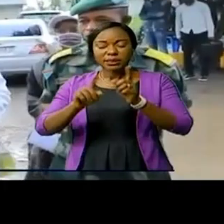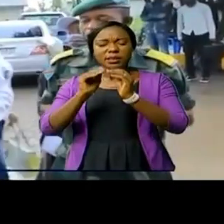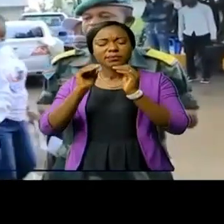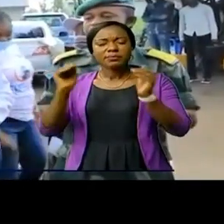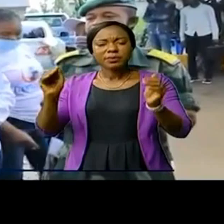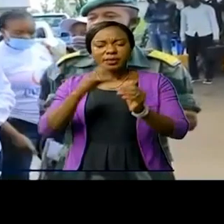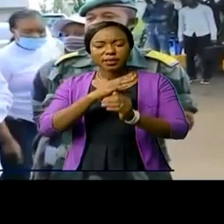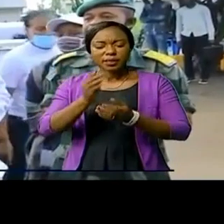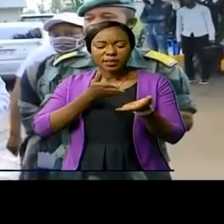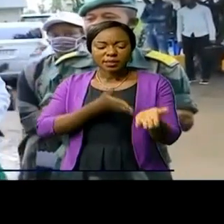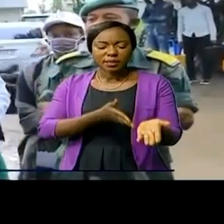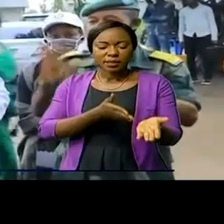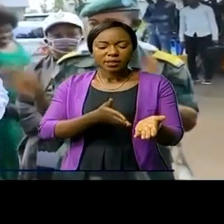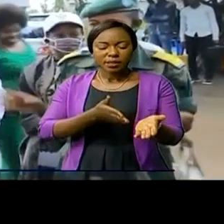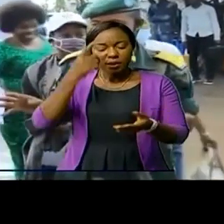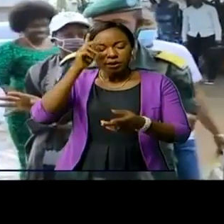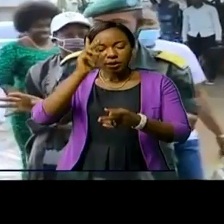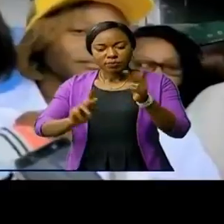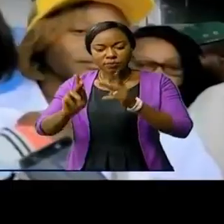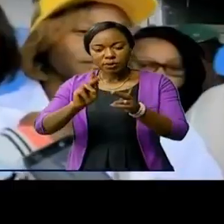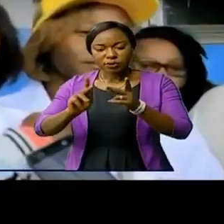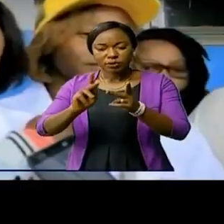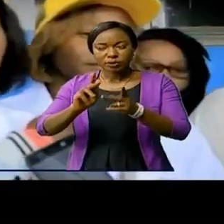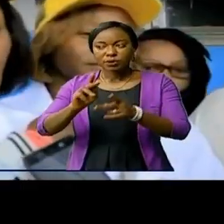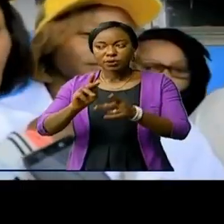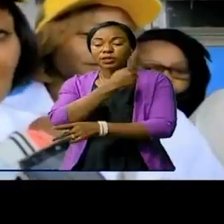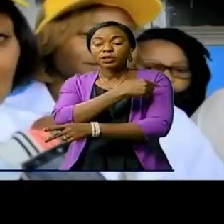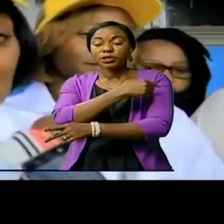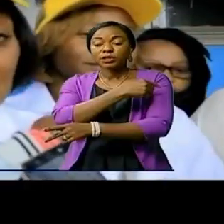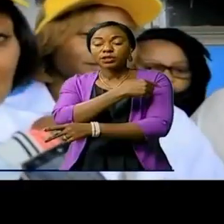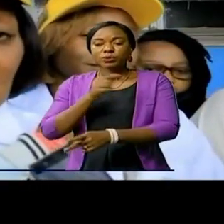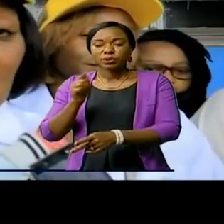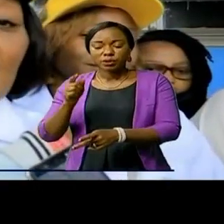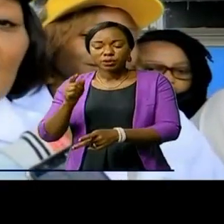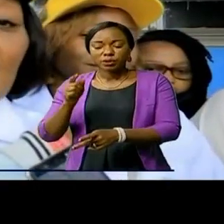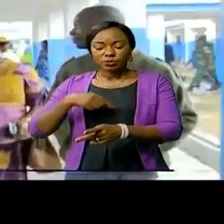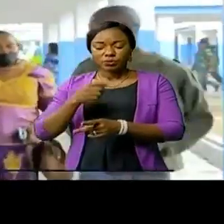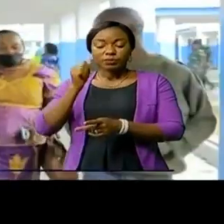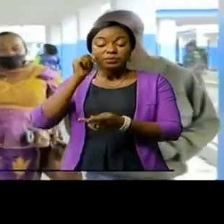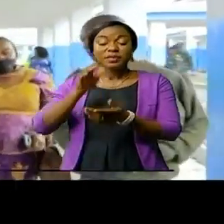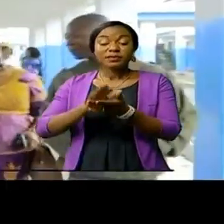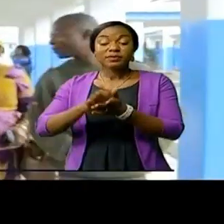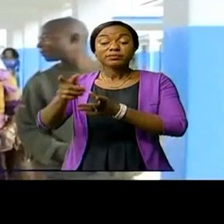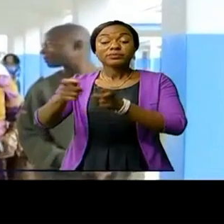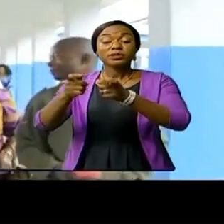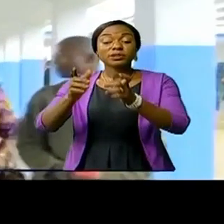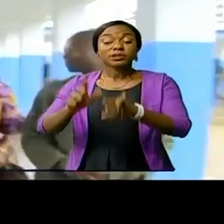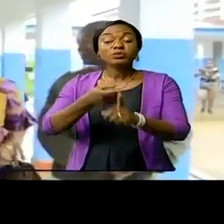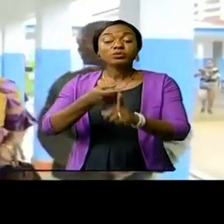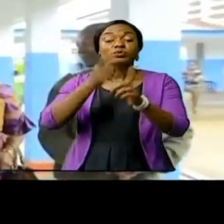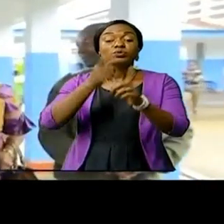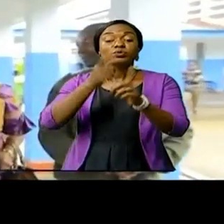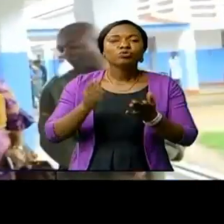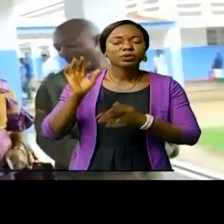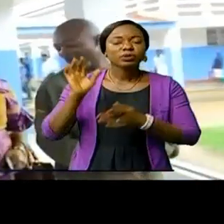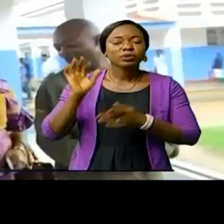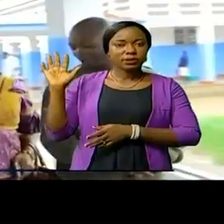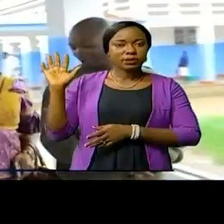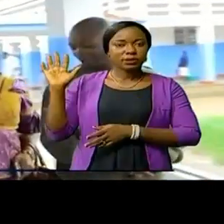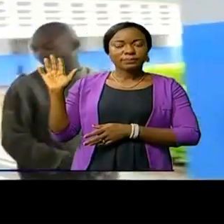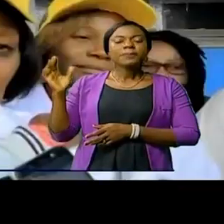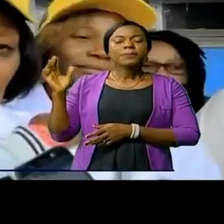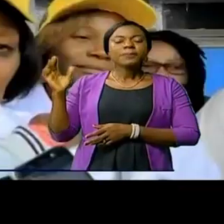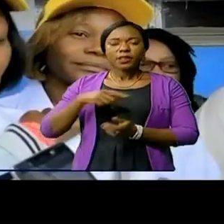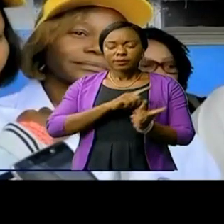et de solidarité aux populations de l'Itourie. Nous sommes des femmes leaders venues de Kinshasa, la mission des Aulines,